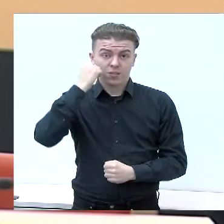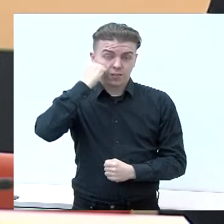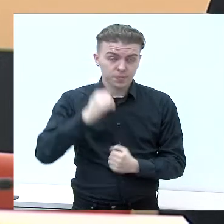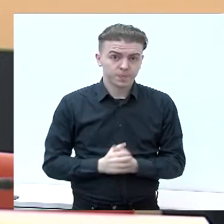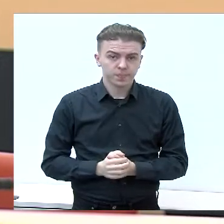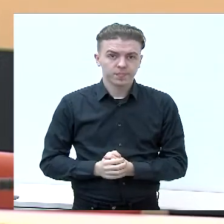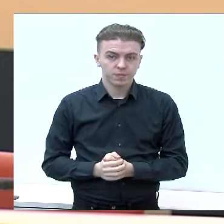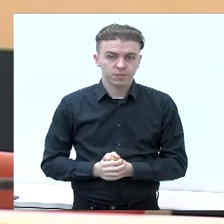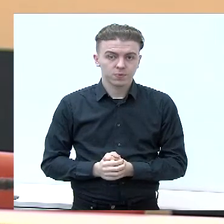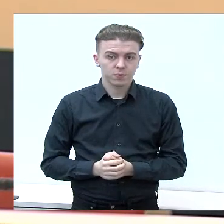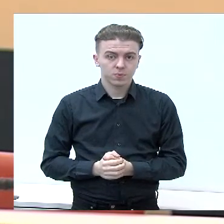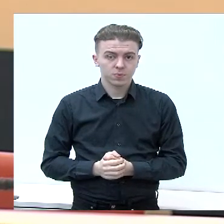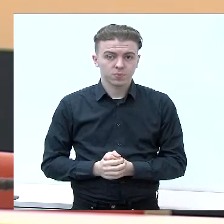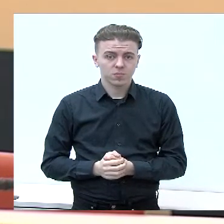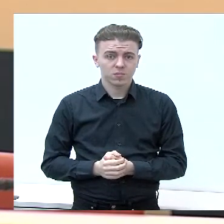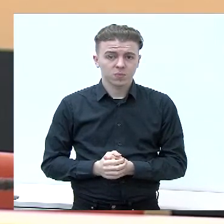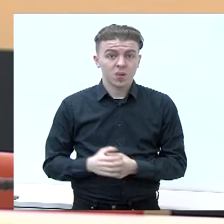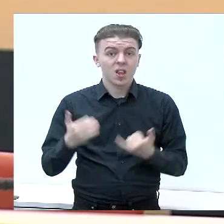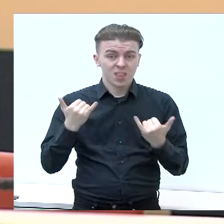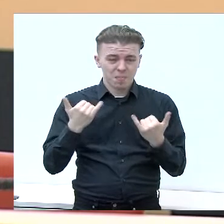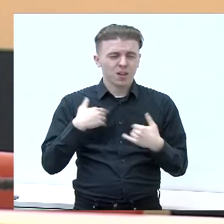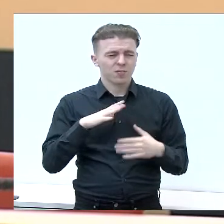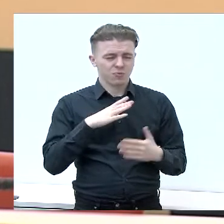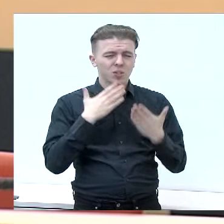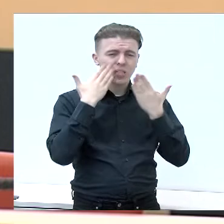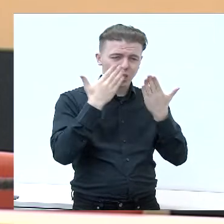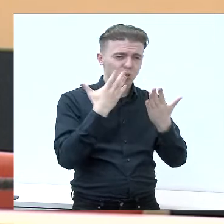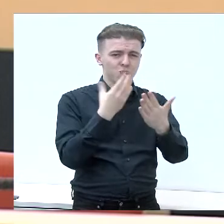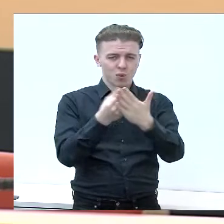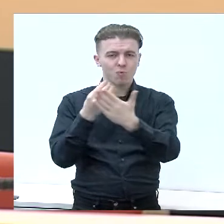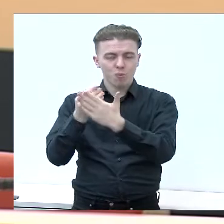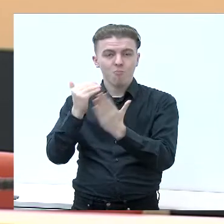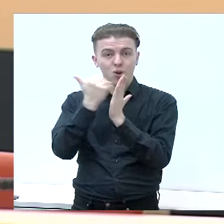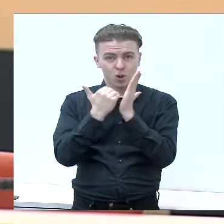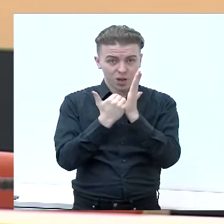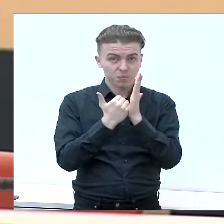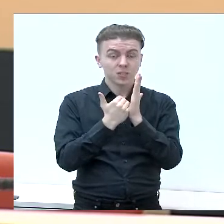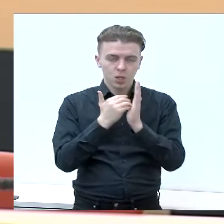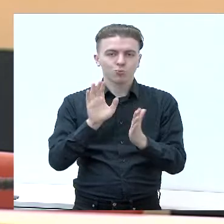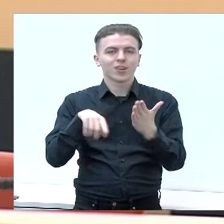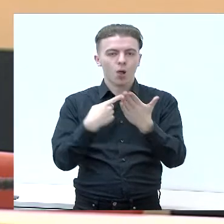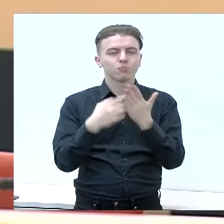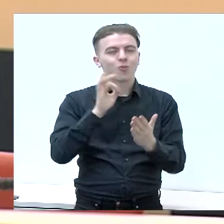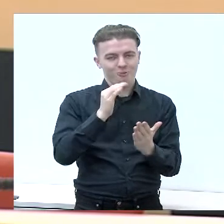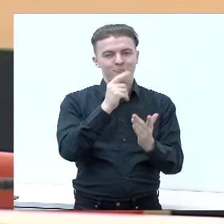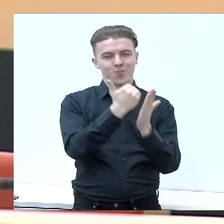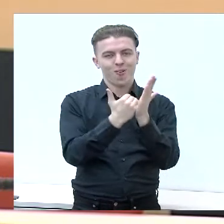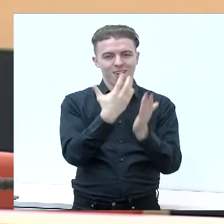skaičiau jūsų programas ir lausimai visi bus iš jūsų programų.